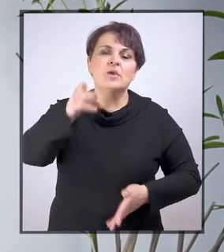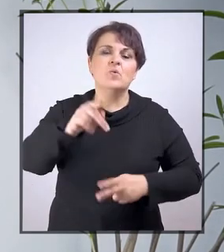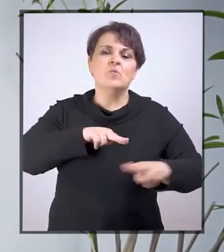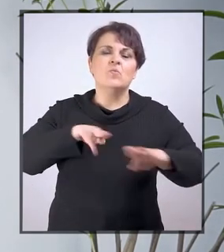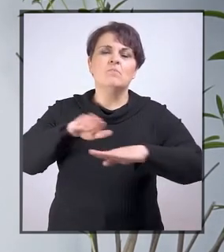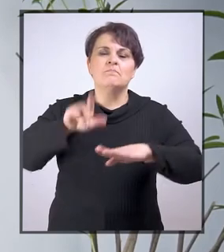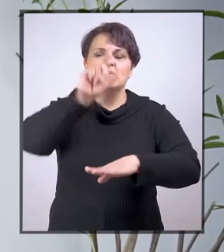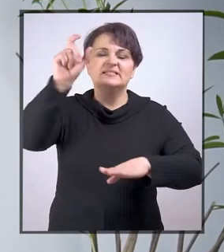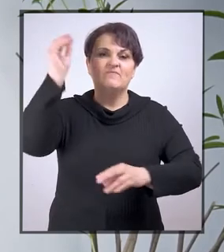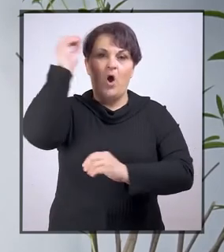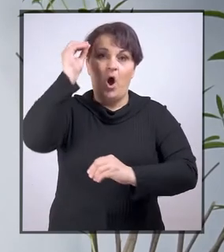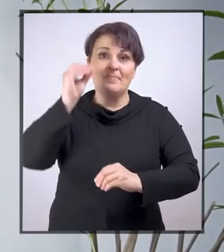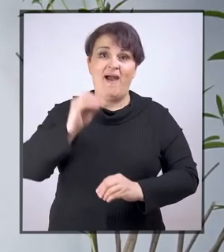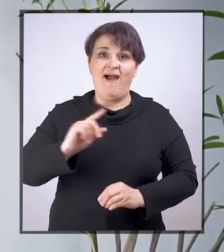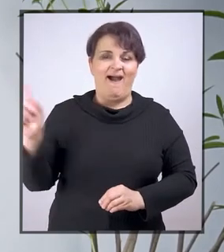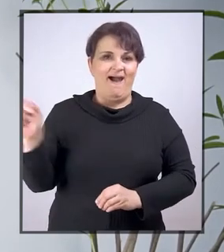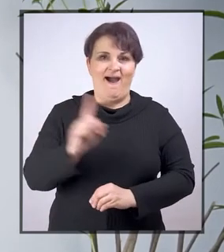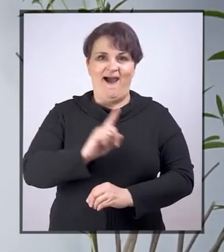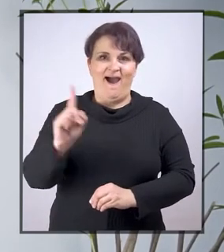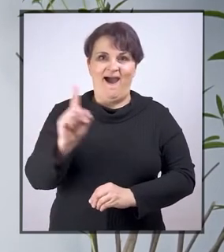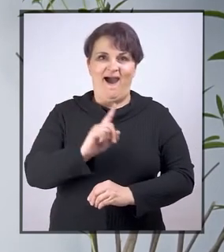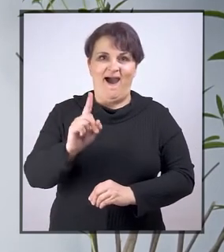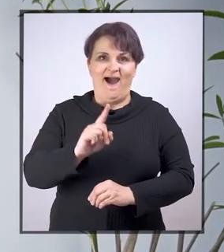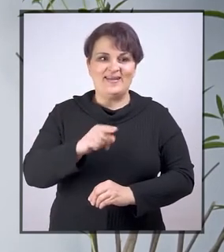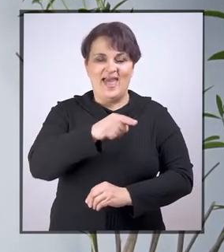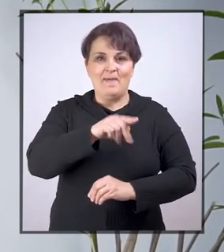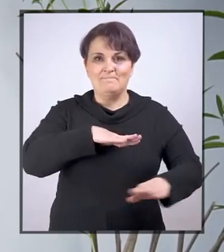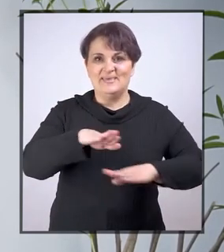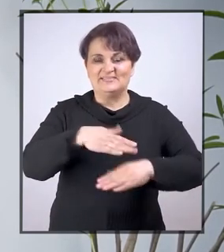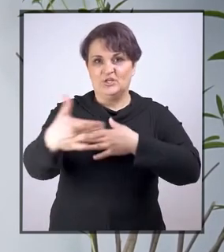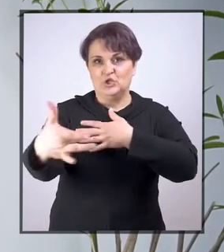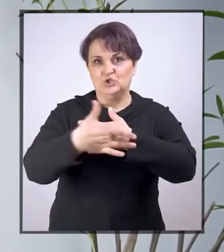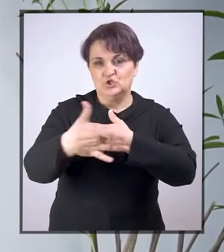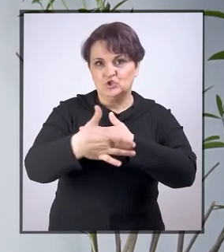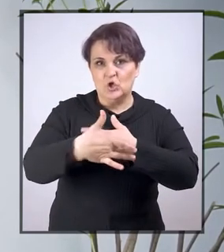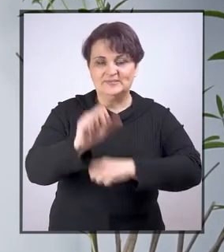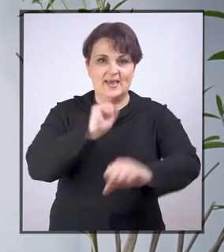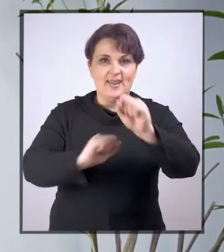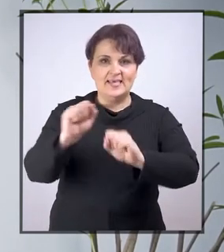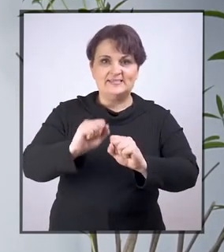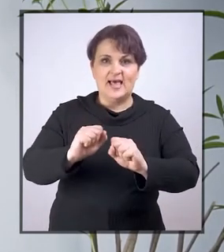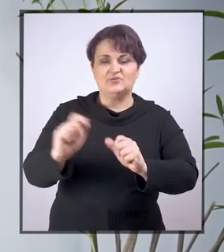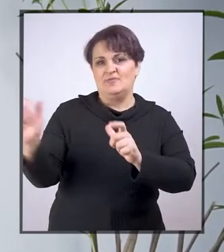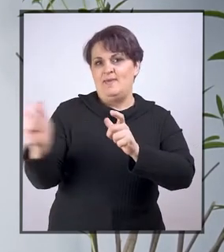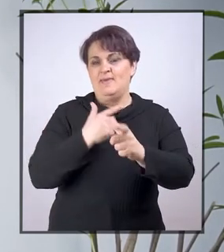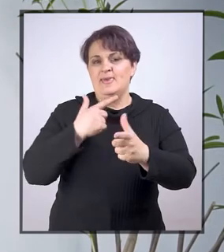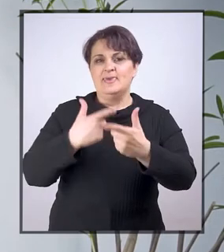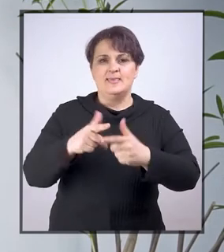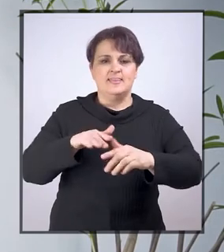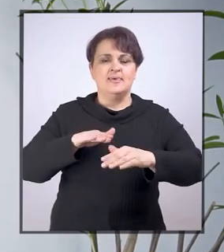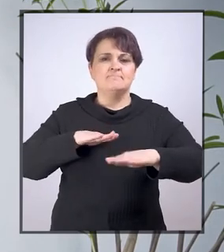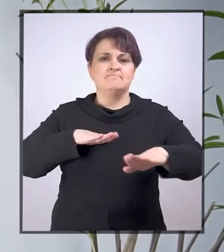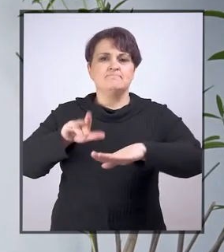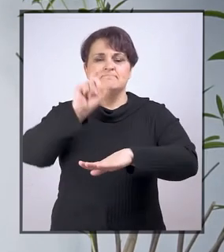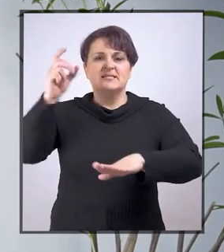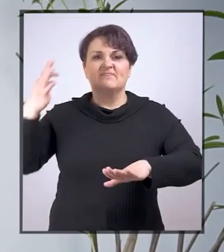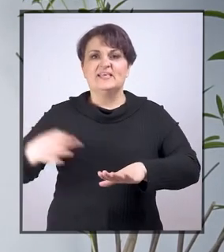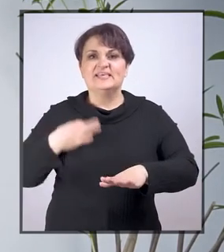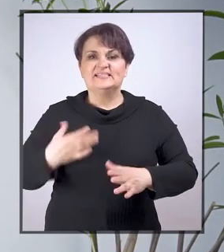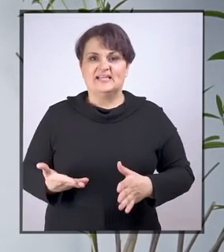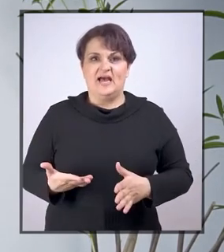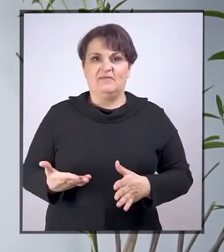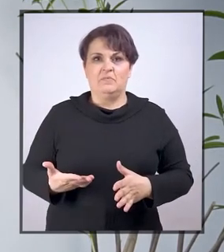obrazovanja. A ne unutar Ministarstva socijalne zaštite, Ministarstva